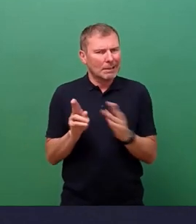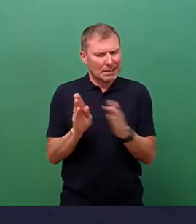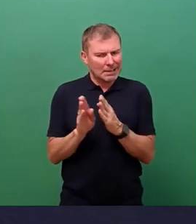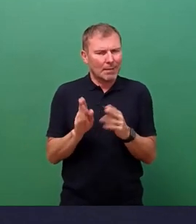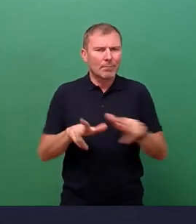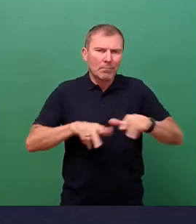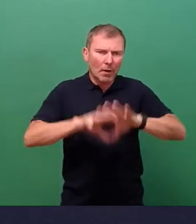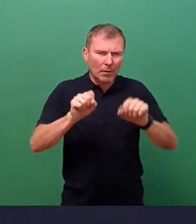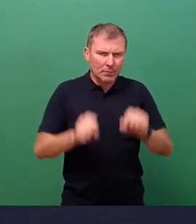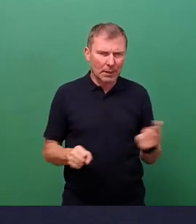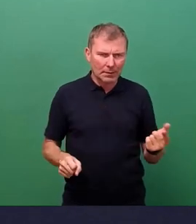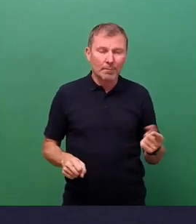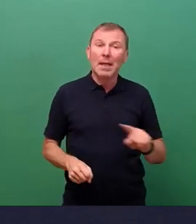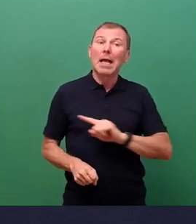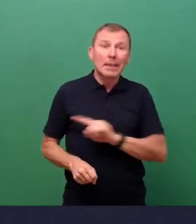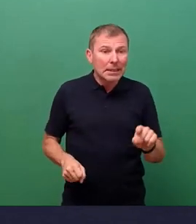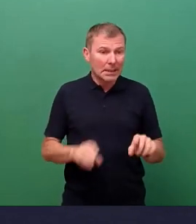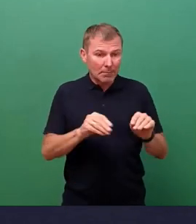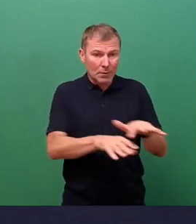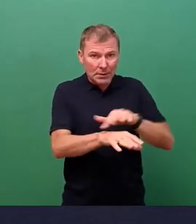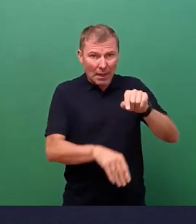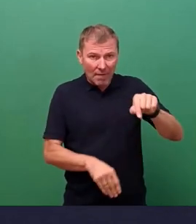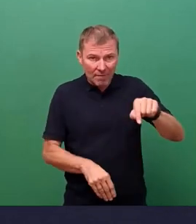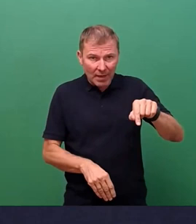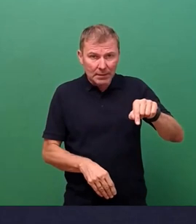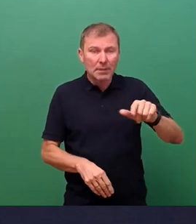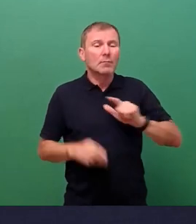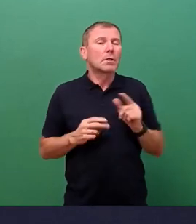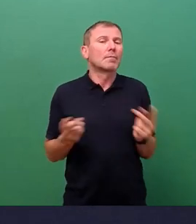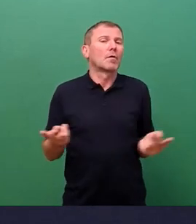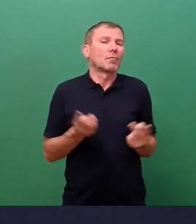genutzte Flächen werden wir sicherlich versuchen,